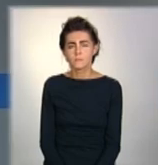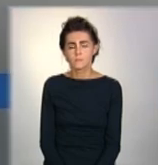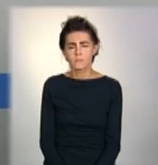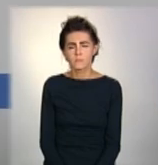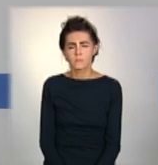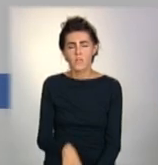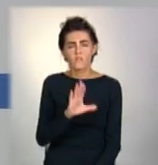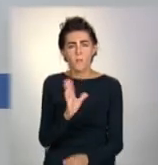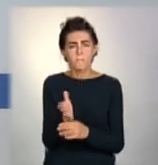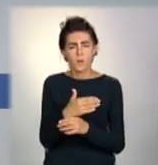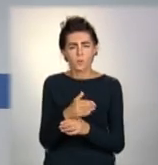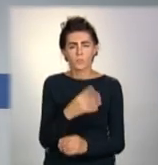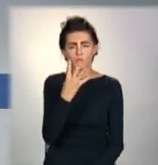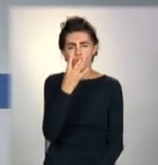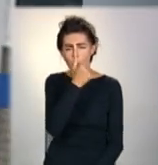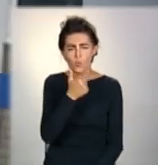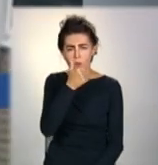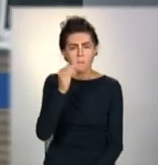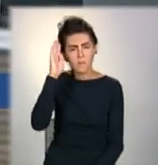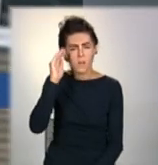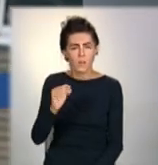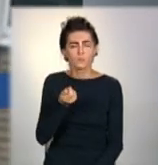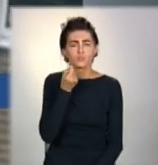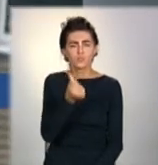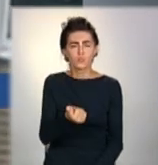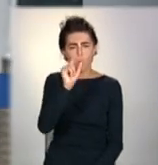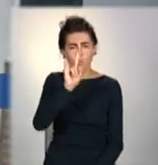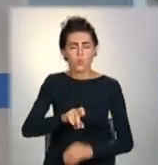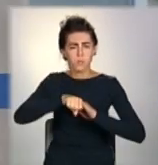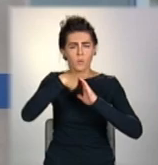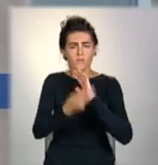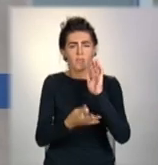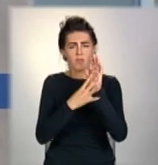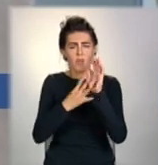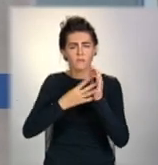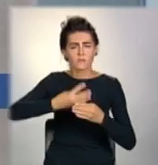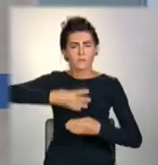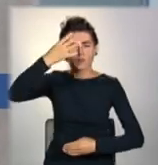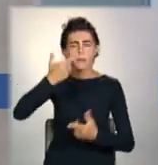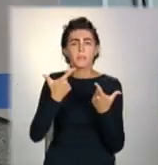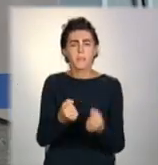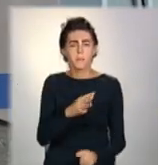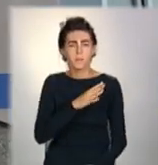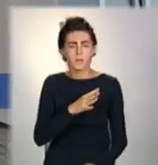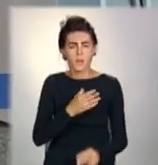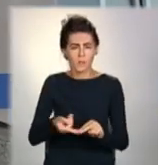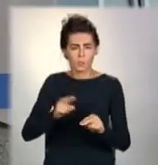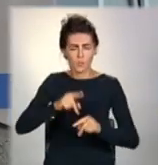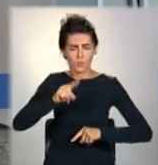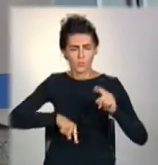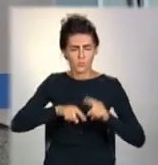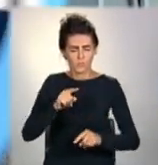У Маріуполі чотирирічний хлопчик ледь не вийшов у вікно дев'ятого поверху, де у цей момент були батьки.